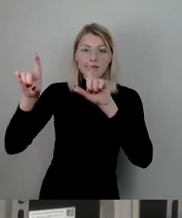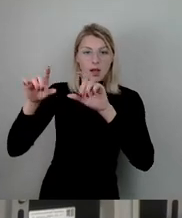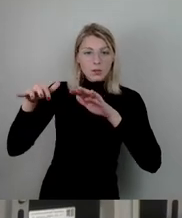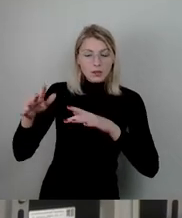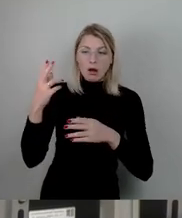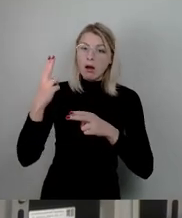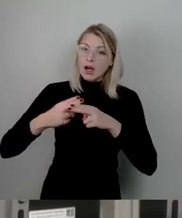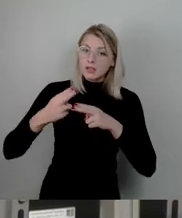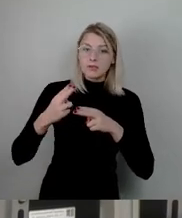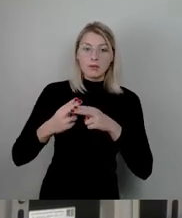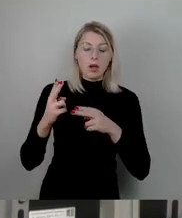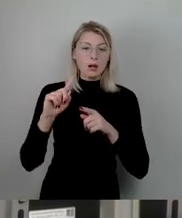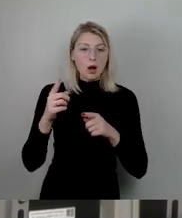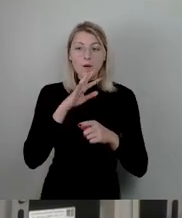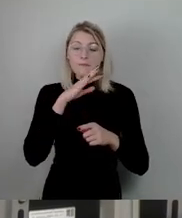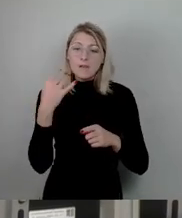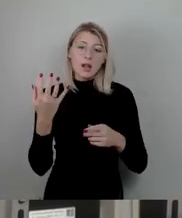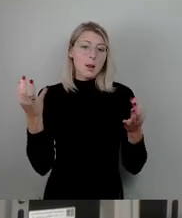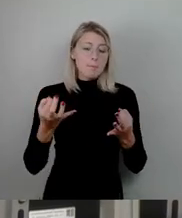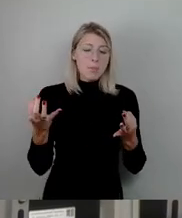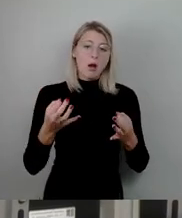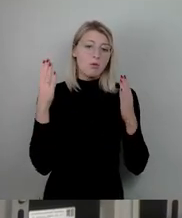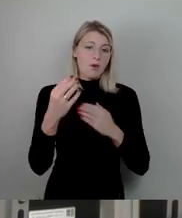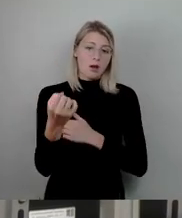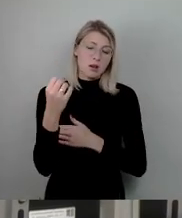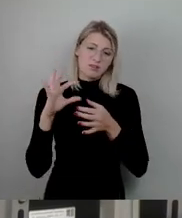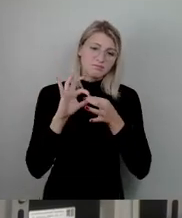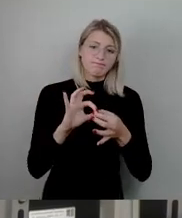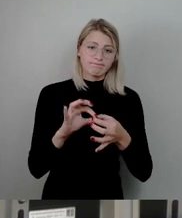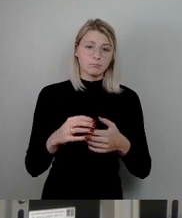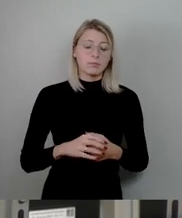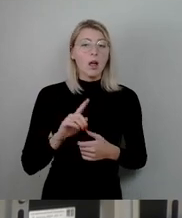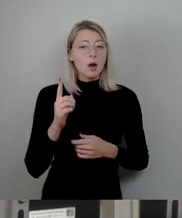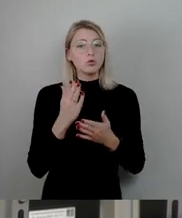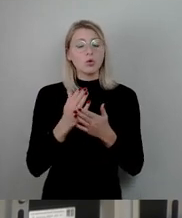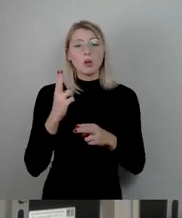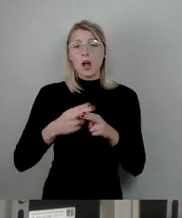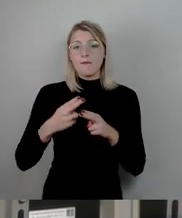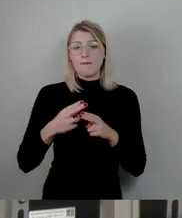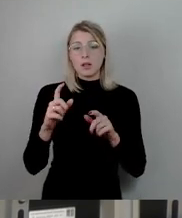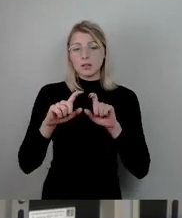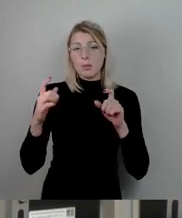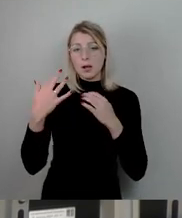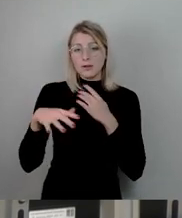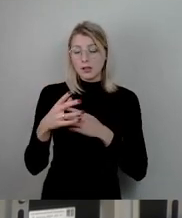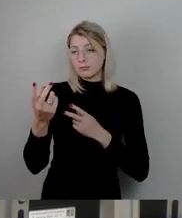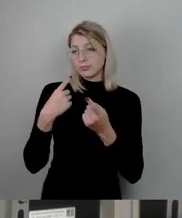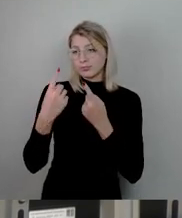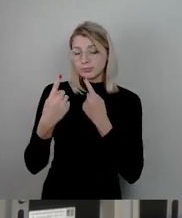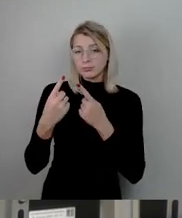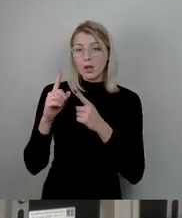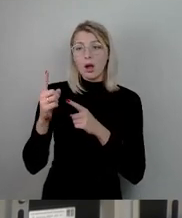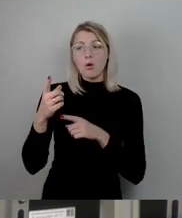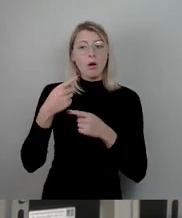hier Fachkräfte zu binden. Und wir haben eben im Gespräch mit der Handwerkskammer, aber auch mit Teilen verschiedenen